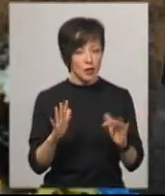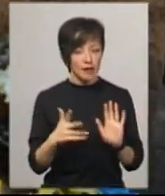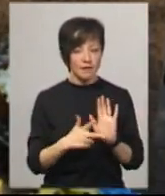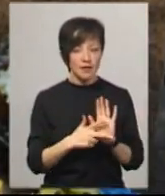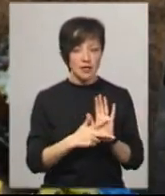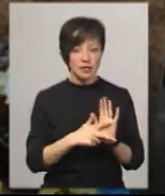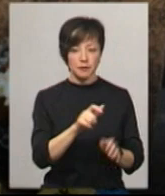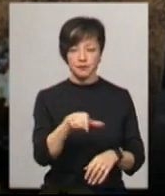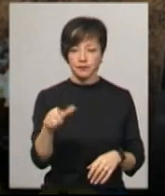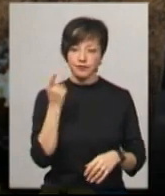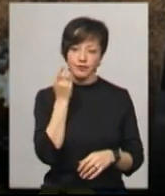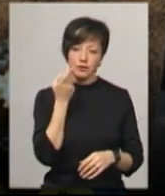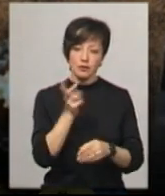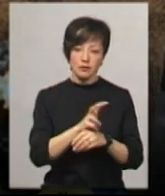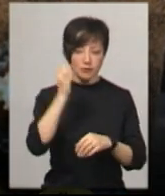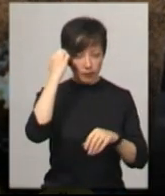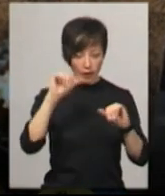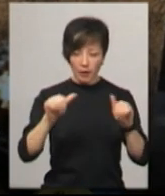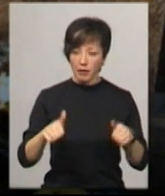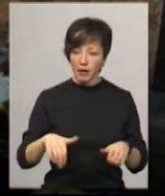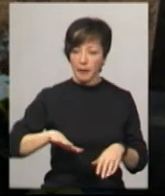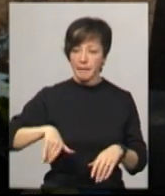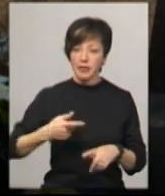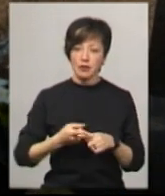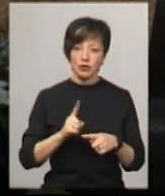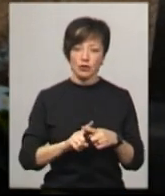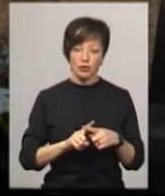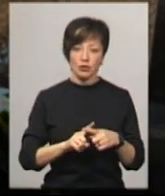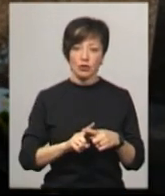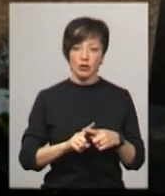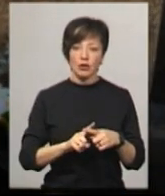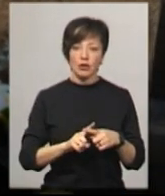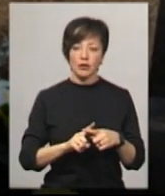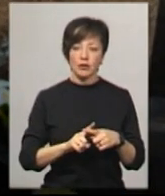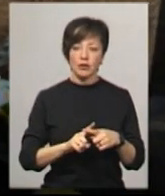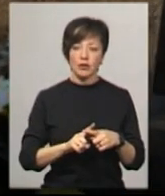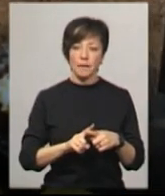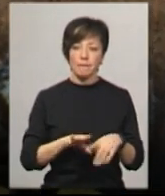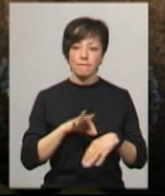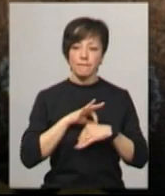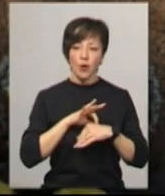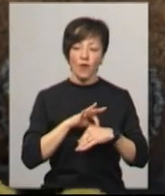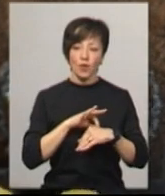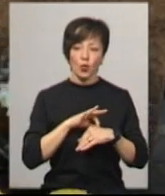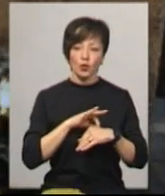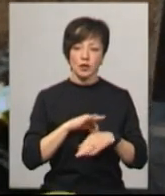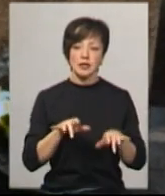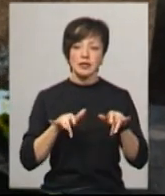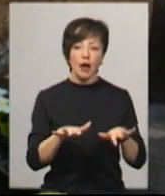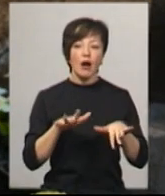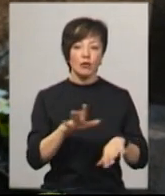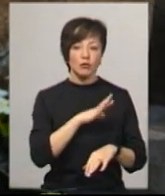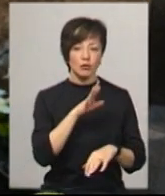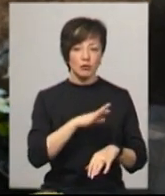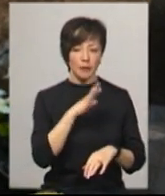візьм. Ми все приходимо до пам'ятника, потім після пам'ятника Чорновола в нас проводяться заходи,